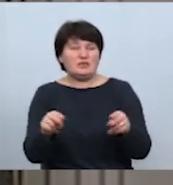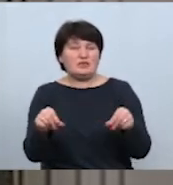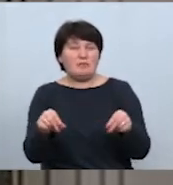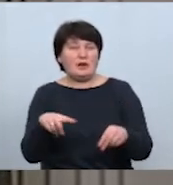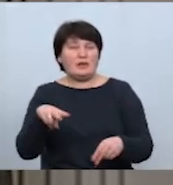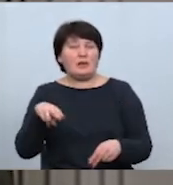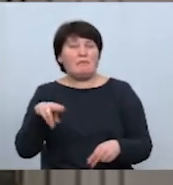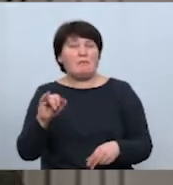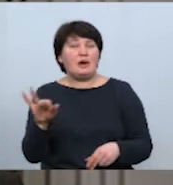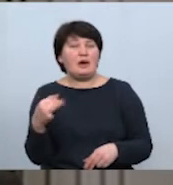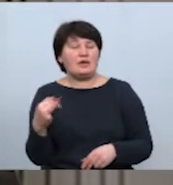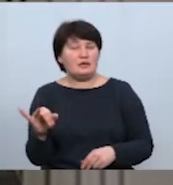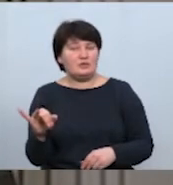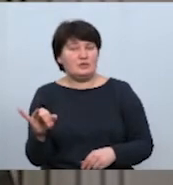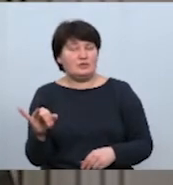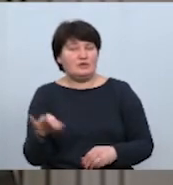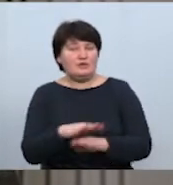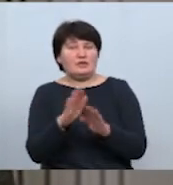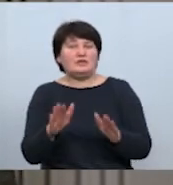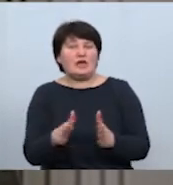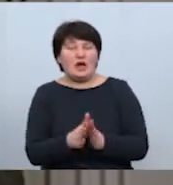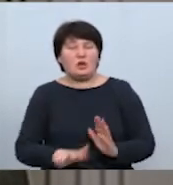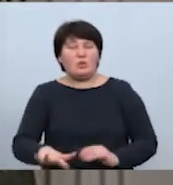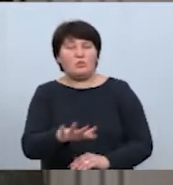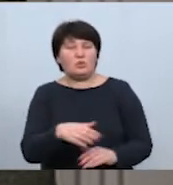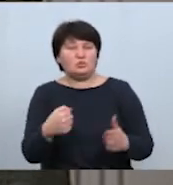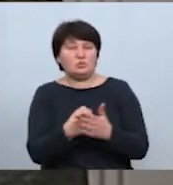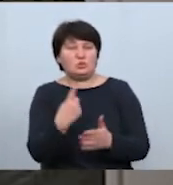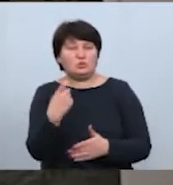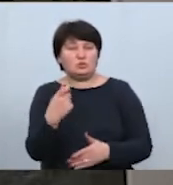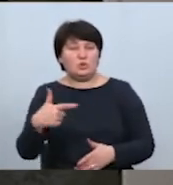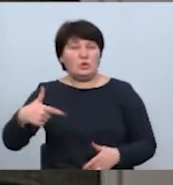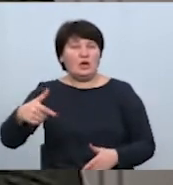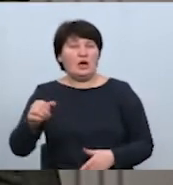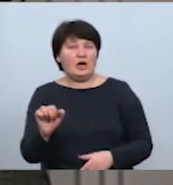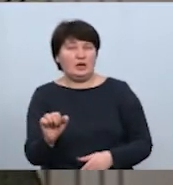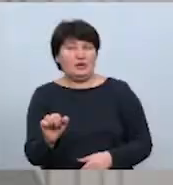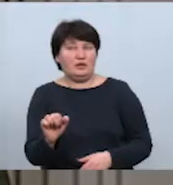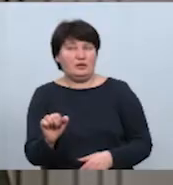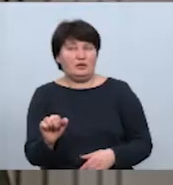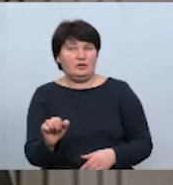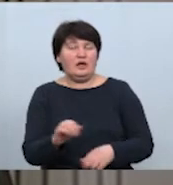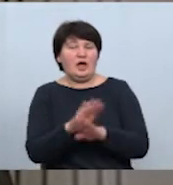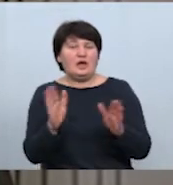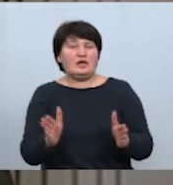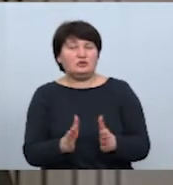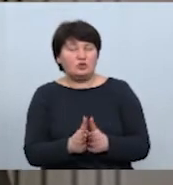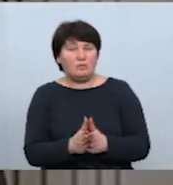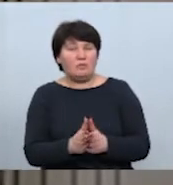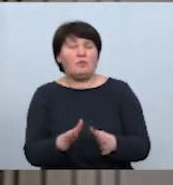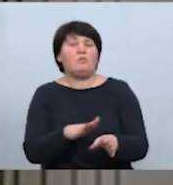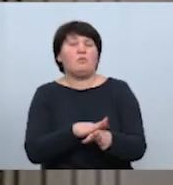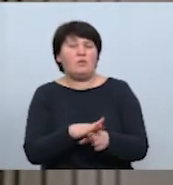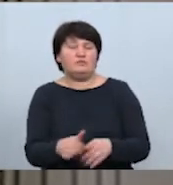загальною площою до 100 гектар разом. Ми повністю за ініціативою